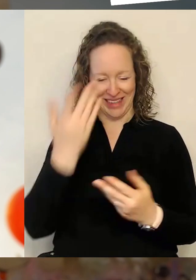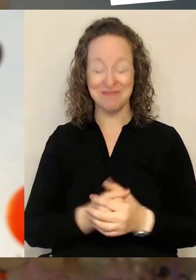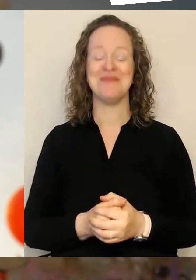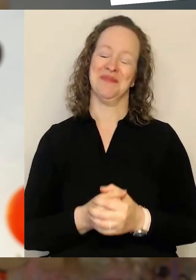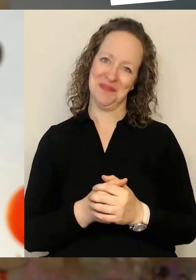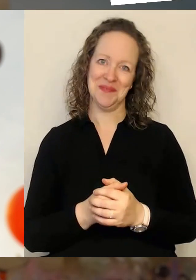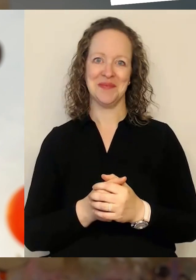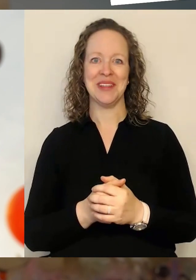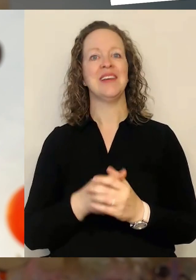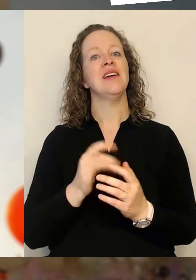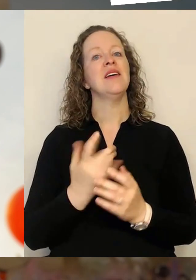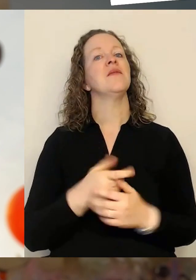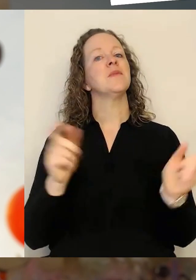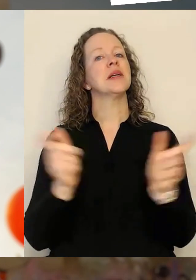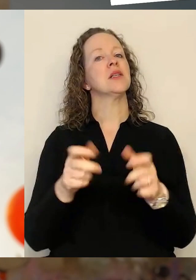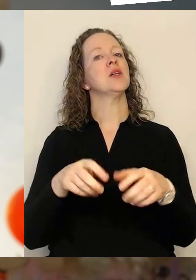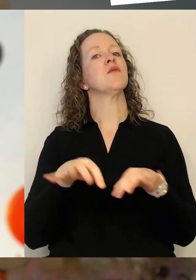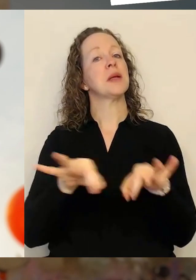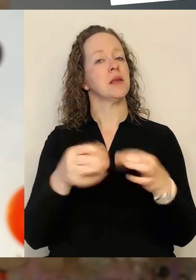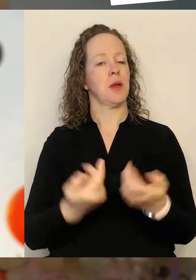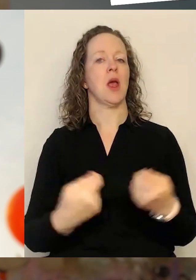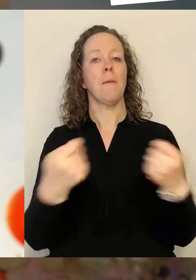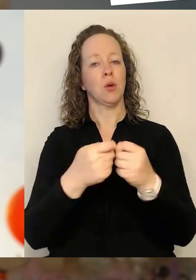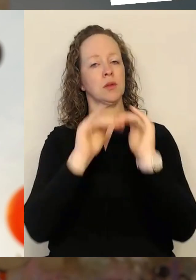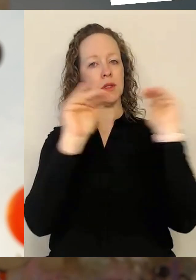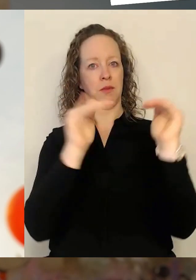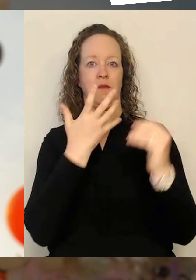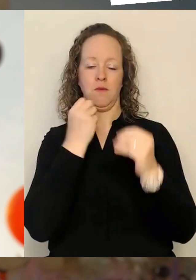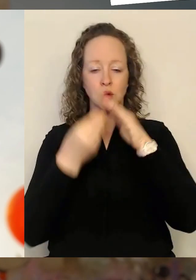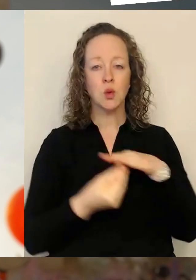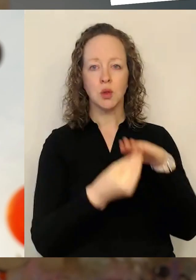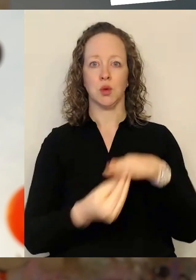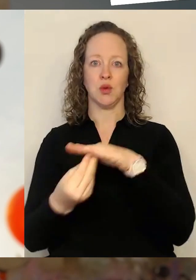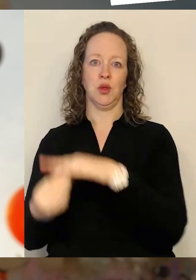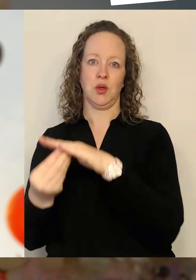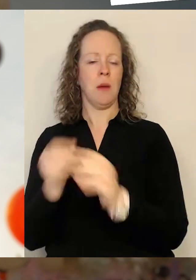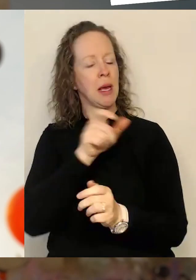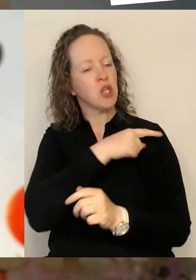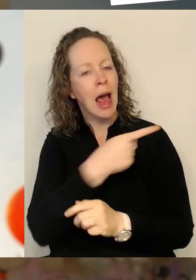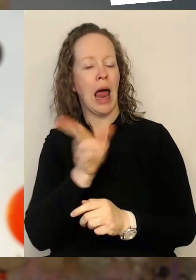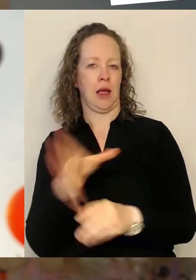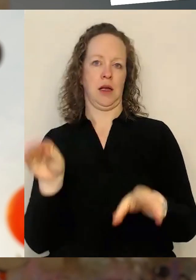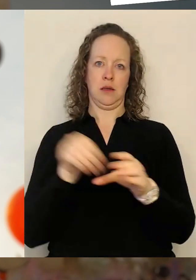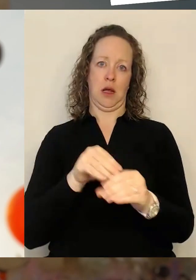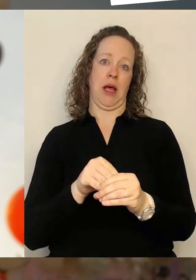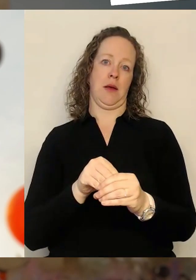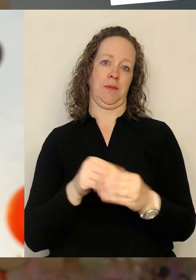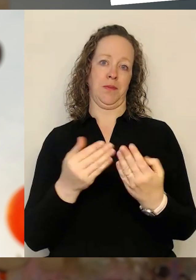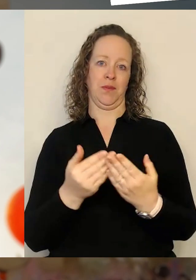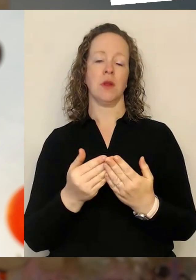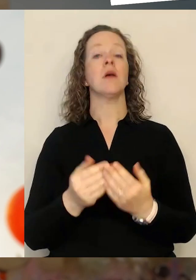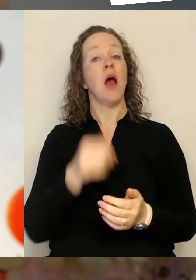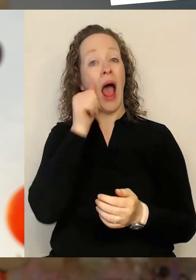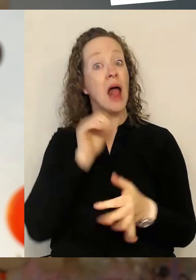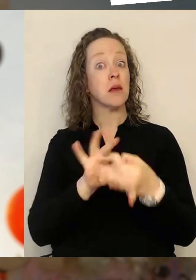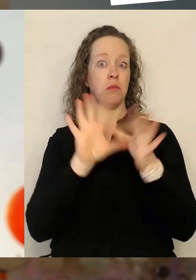Bundesebene wollen wir unterstützen, dass alle Menschen mitmachen können, dass alle profitieren, unabhängig davon, wie alt sie sind,